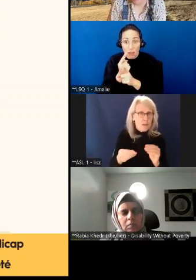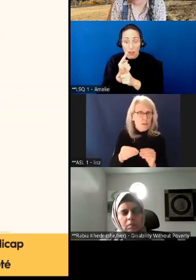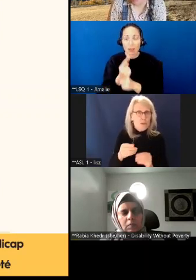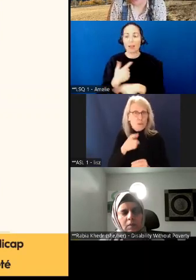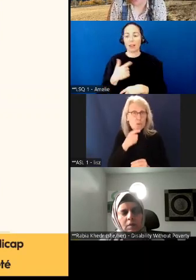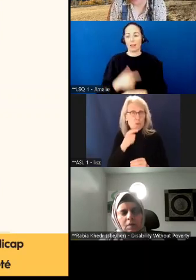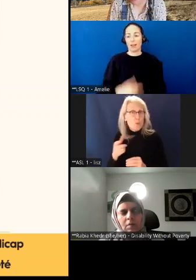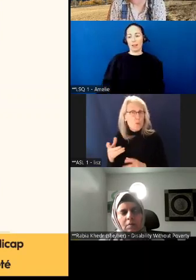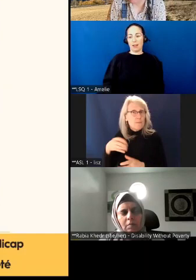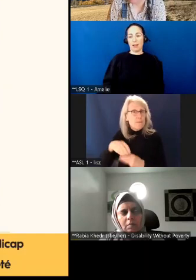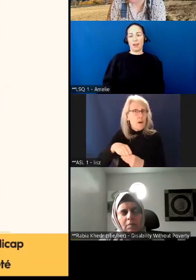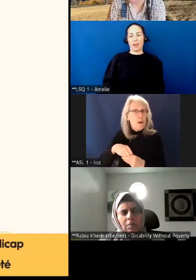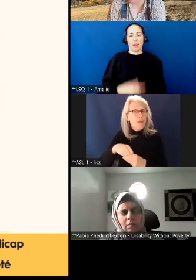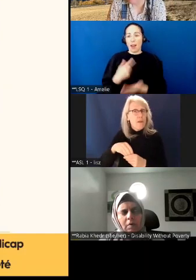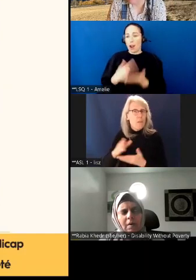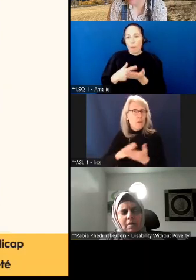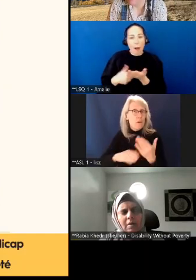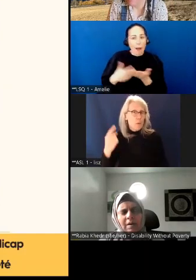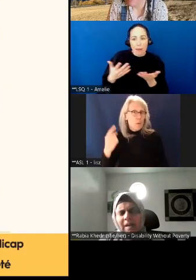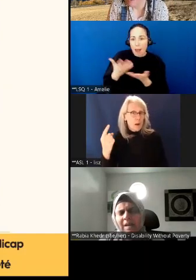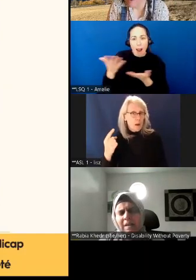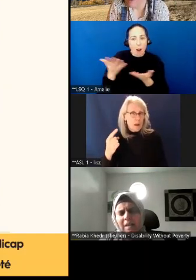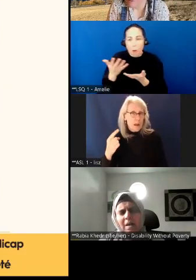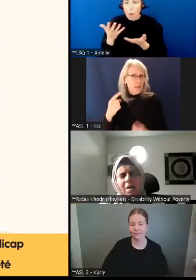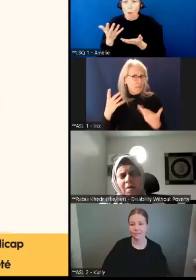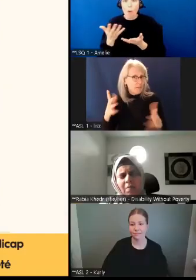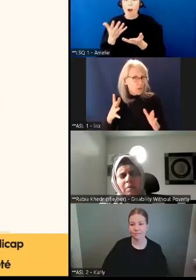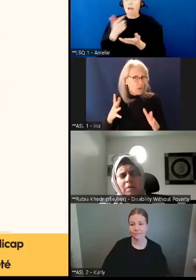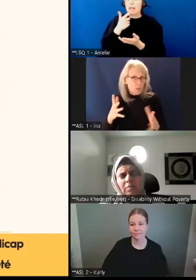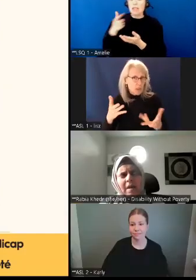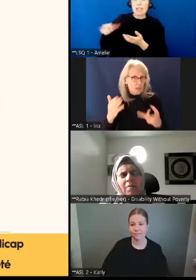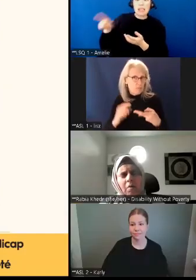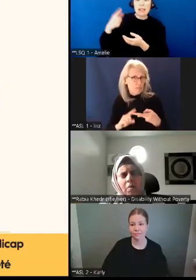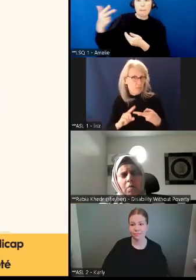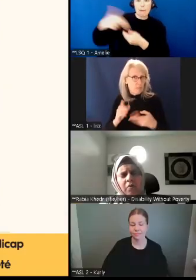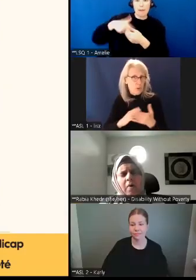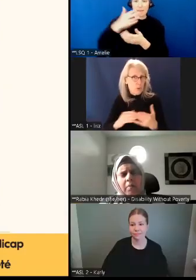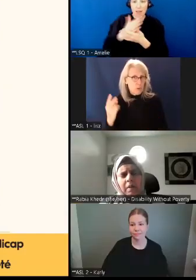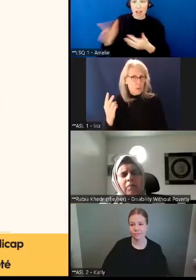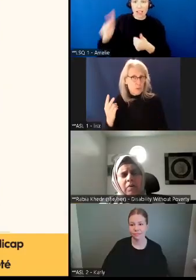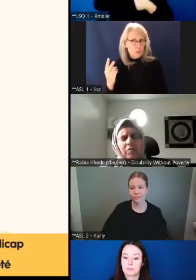vous avez des commentaires au sujet de qui a participé à la phase 1?